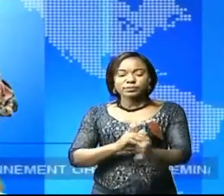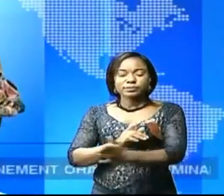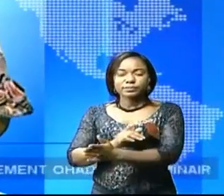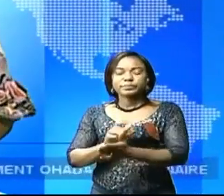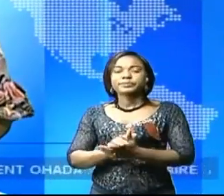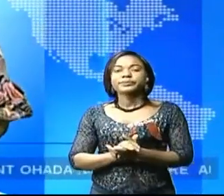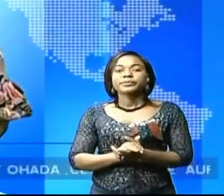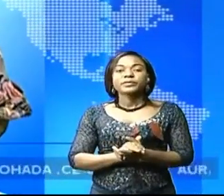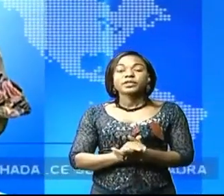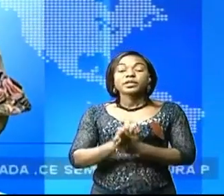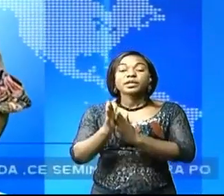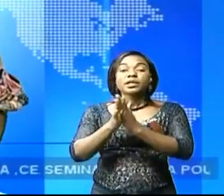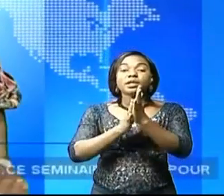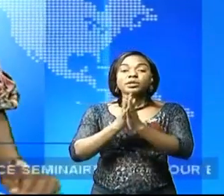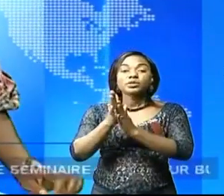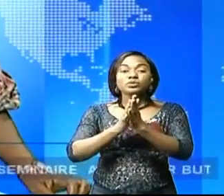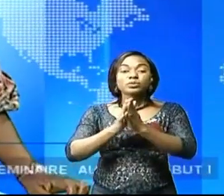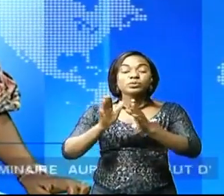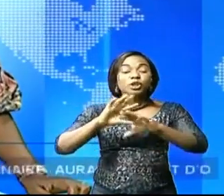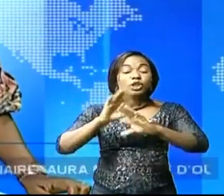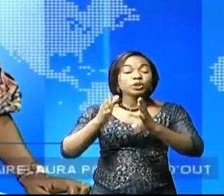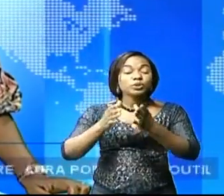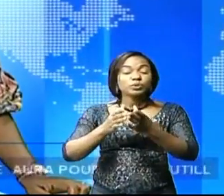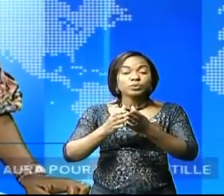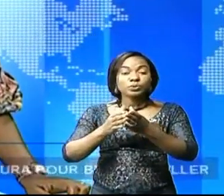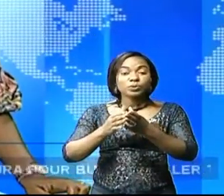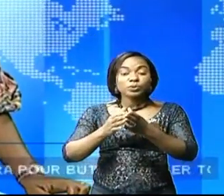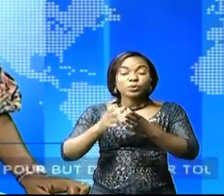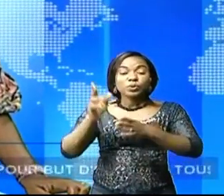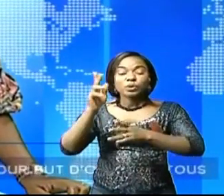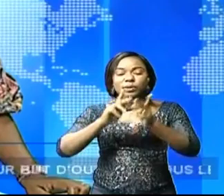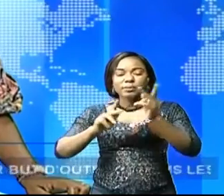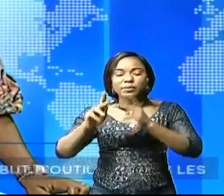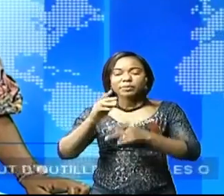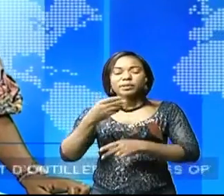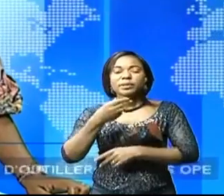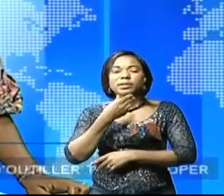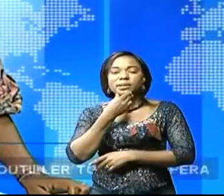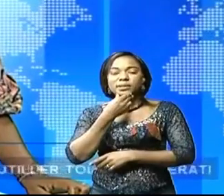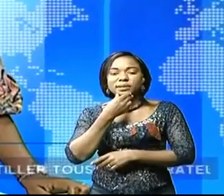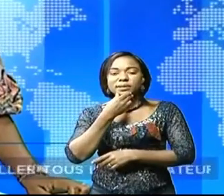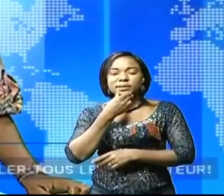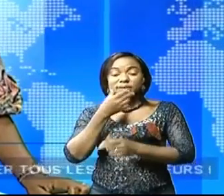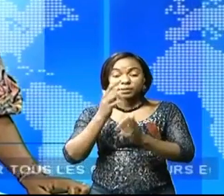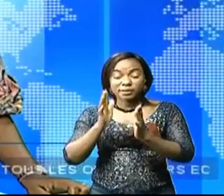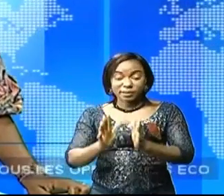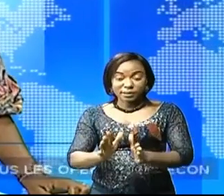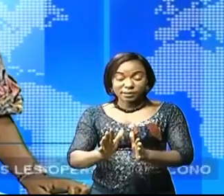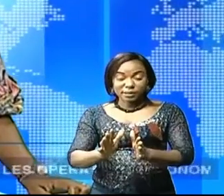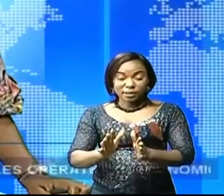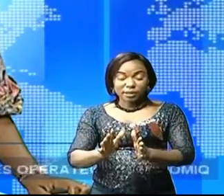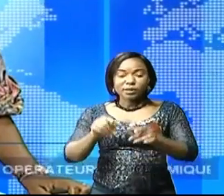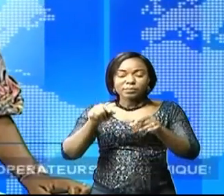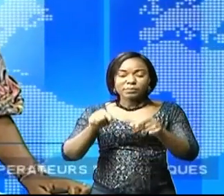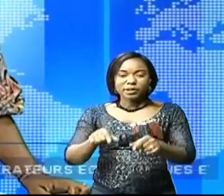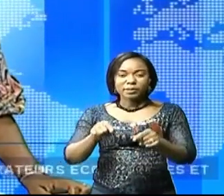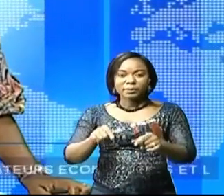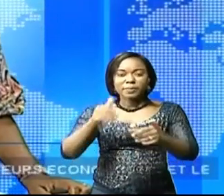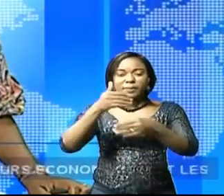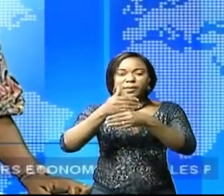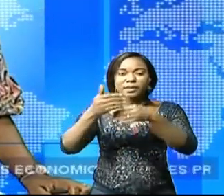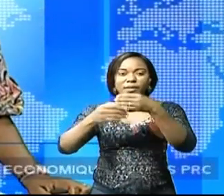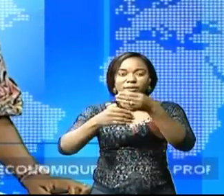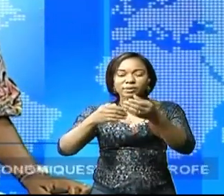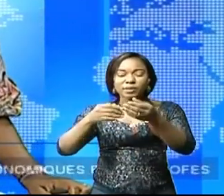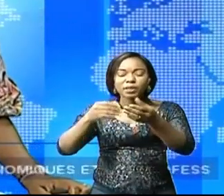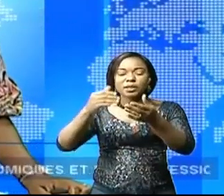Le souhait de tout le Kassayen est enfin réalisé. La piste de l'aéroport de Bipimba dans la ville de Mbujimai sera